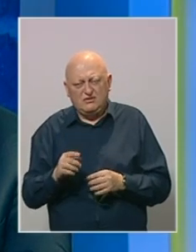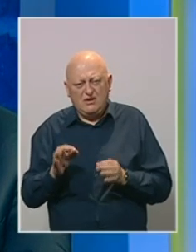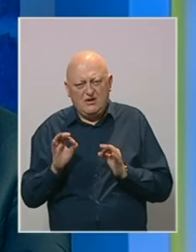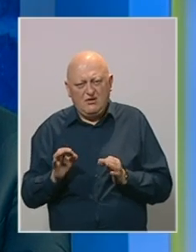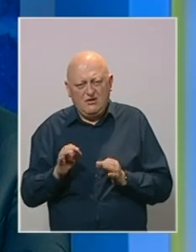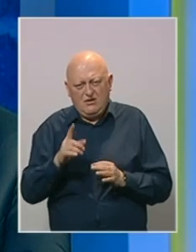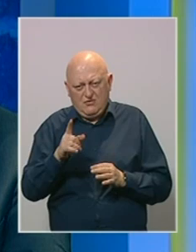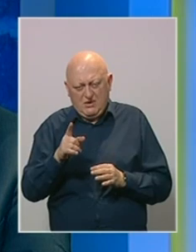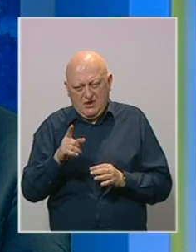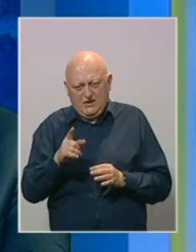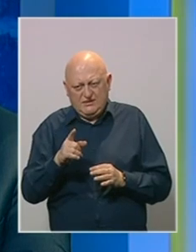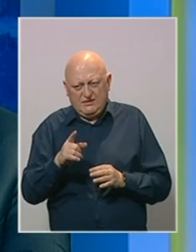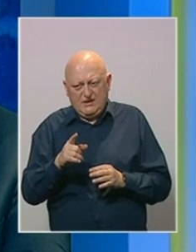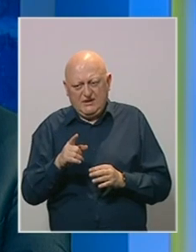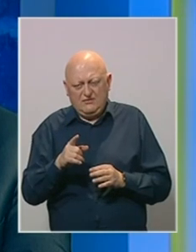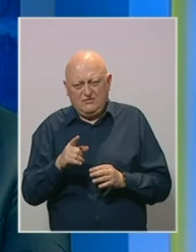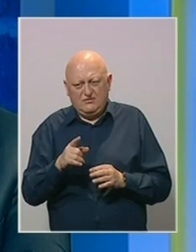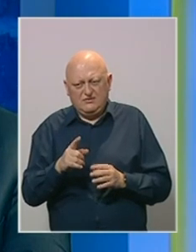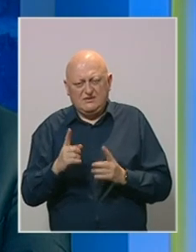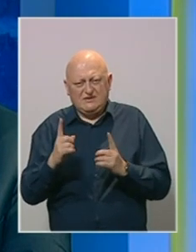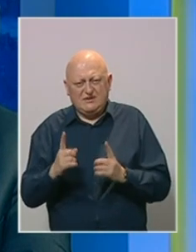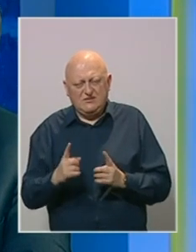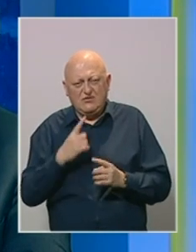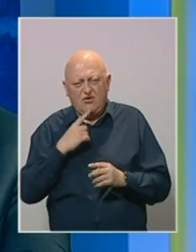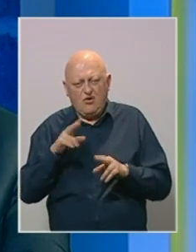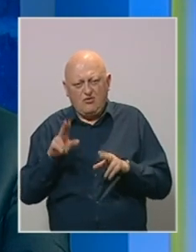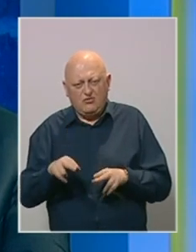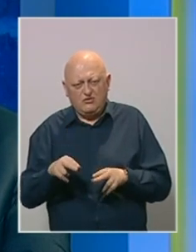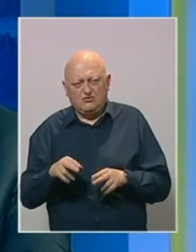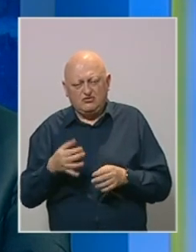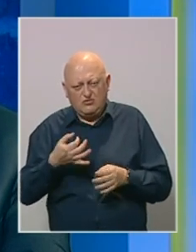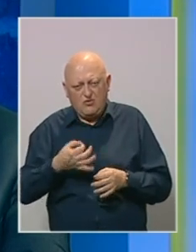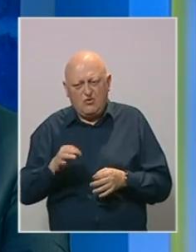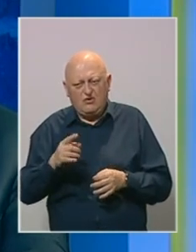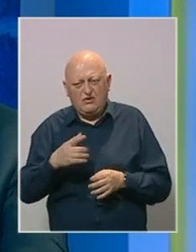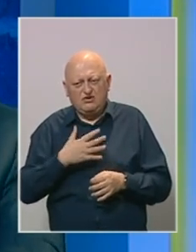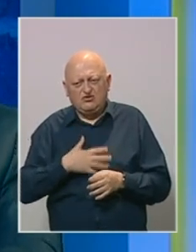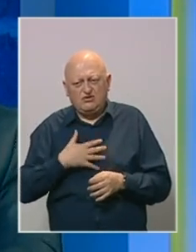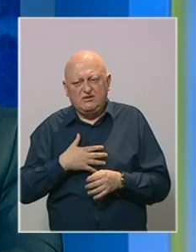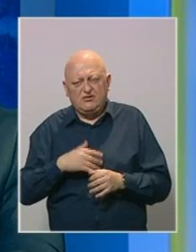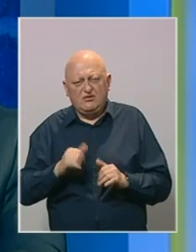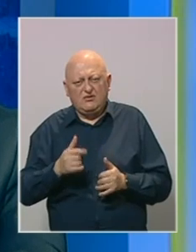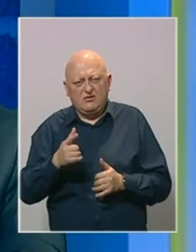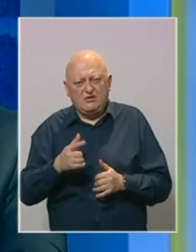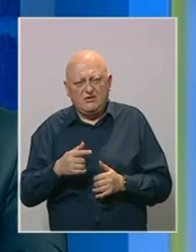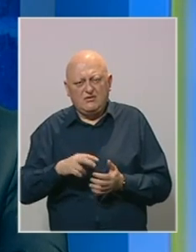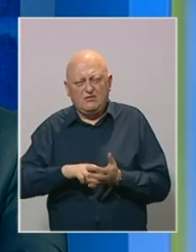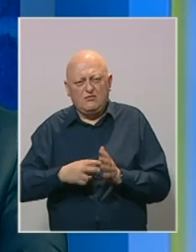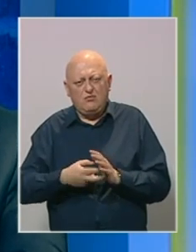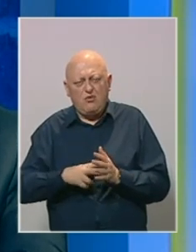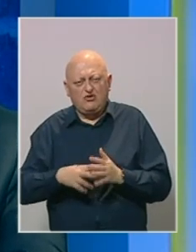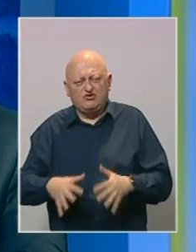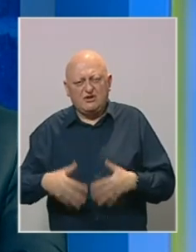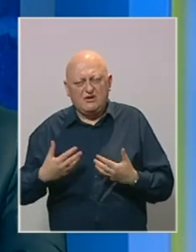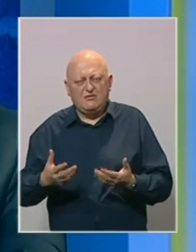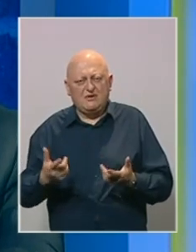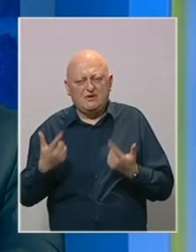takvom statusu, koji bi mogao biti još povoljniji, ja bi želio da to bude, je ova politička ambijent,